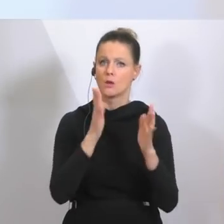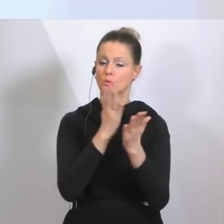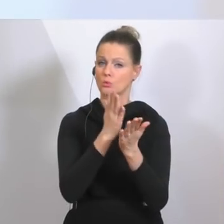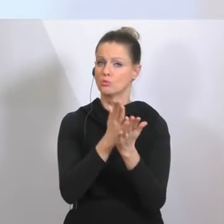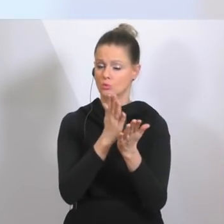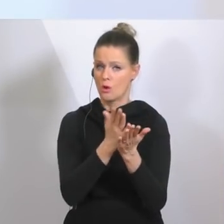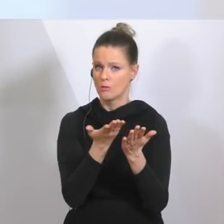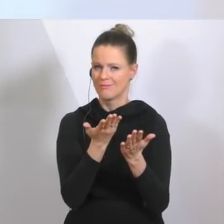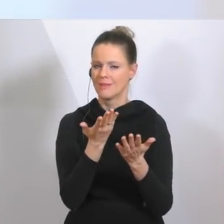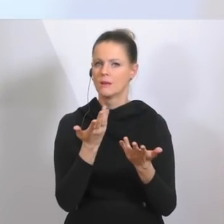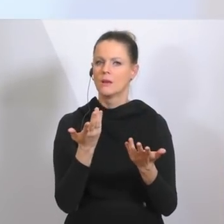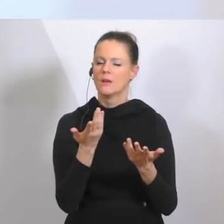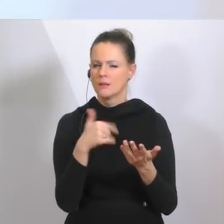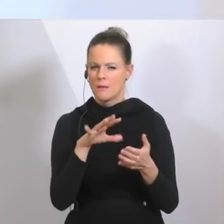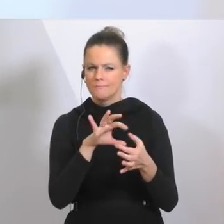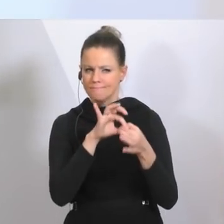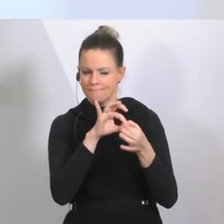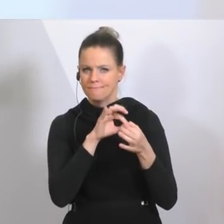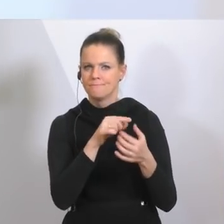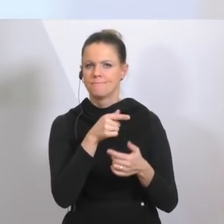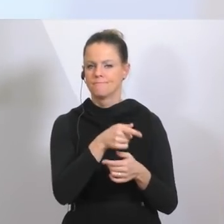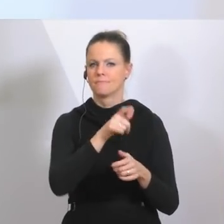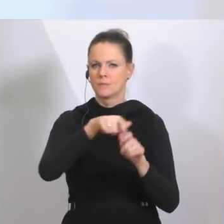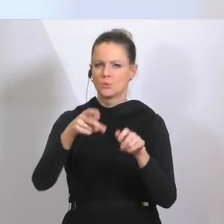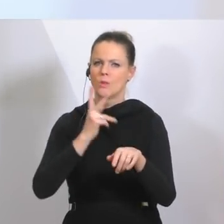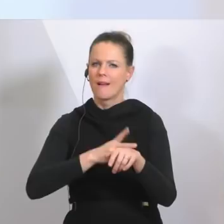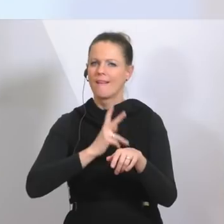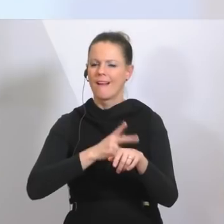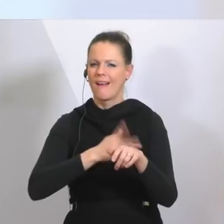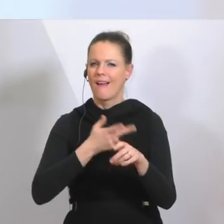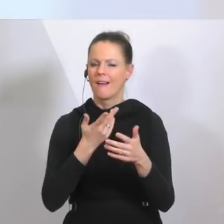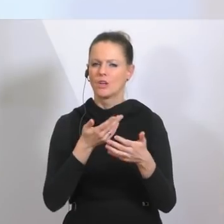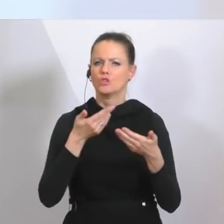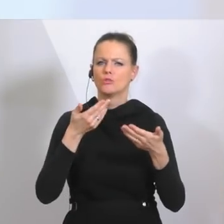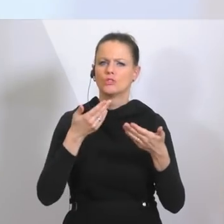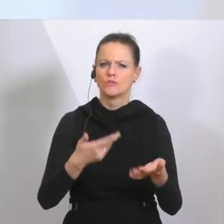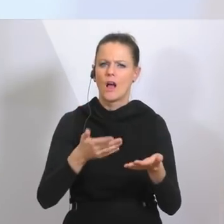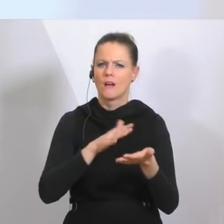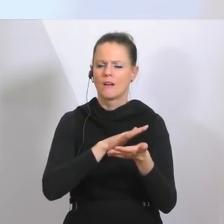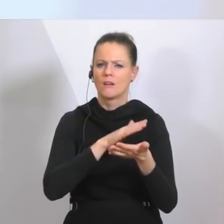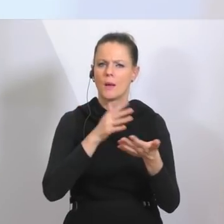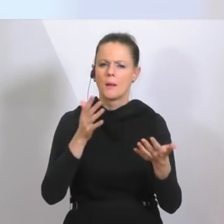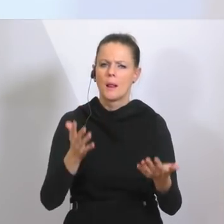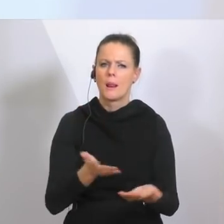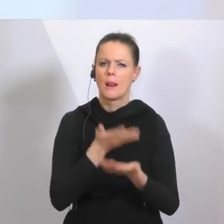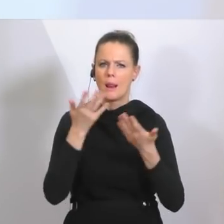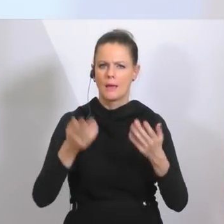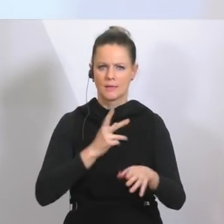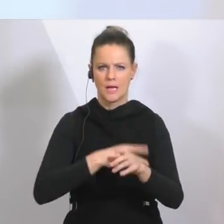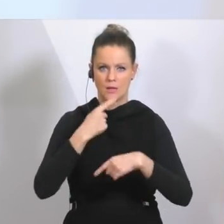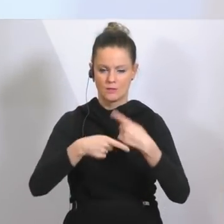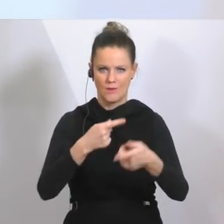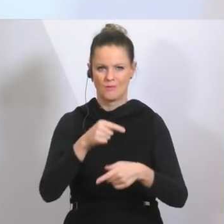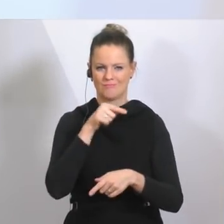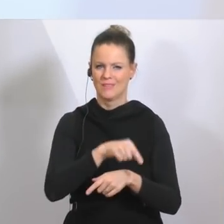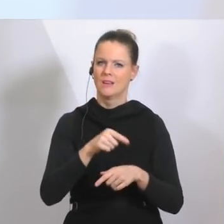Das ist aber eher der Bereich jener Erkrankten, die einen sehr schwachen Krankheitsverlauf haben und die aus unterschiedlichen